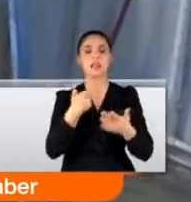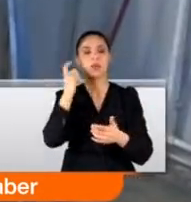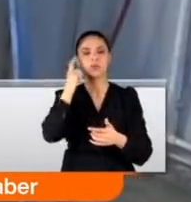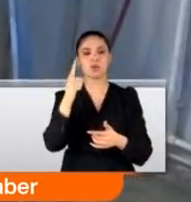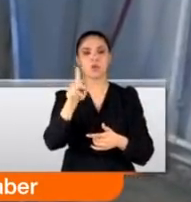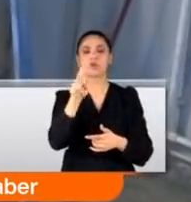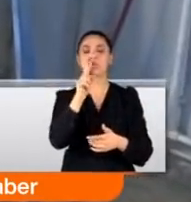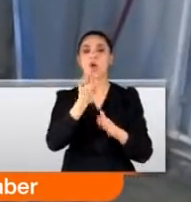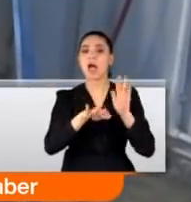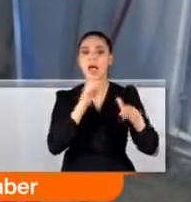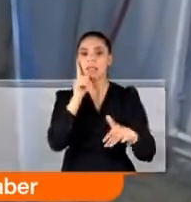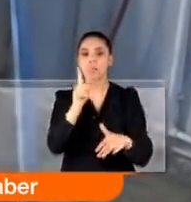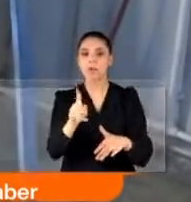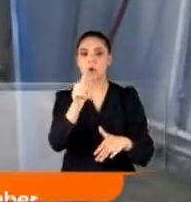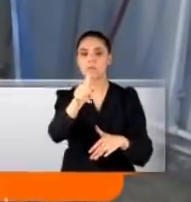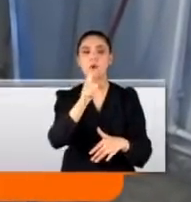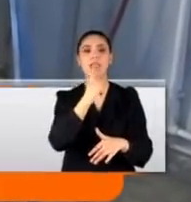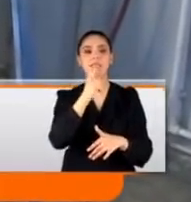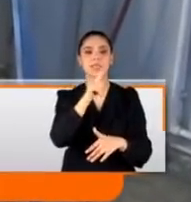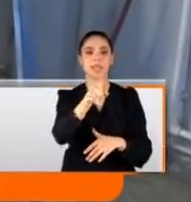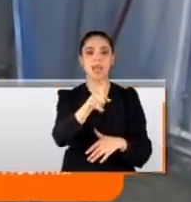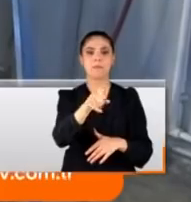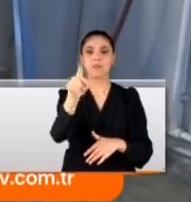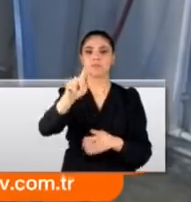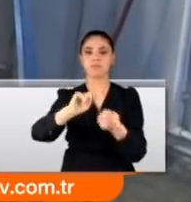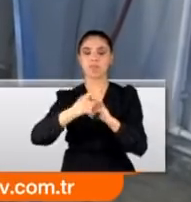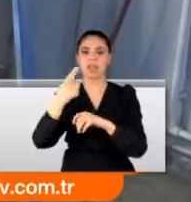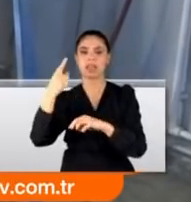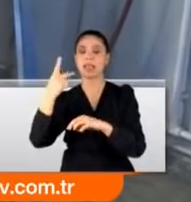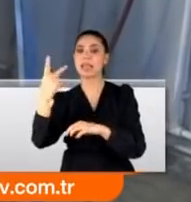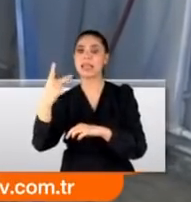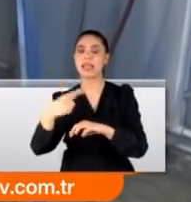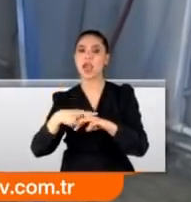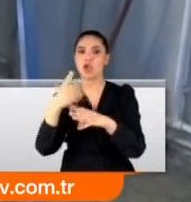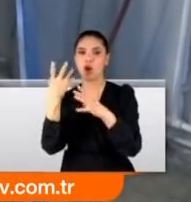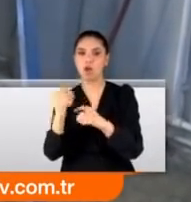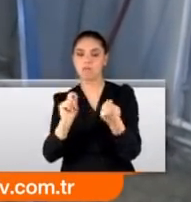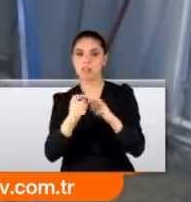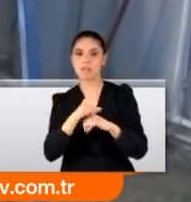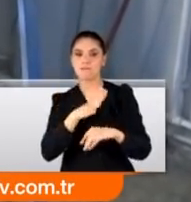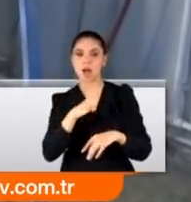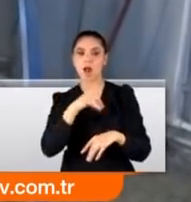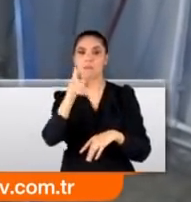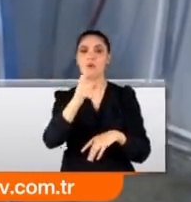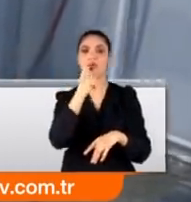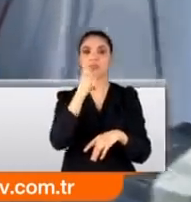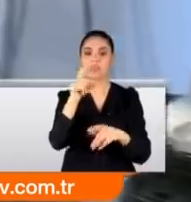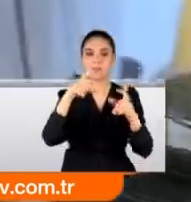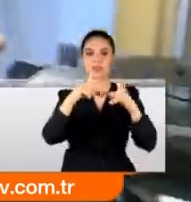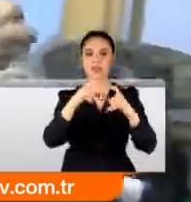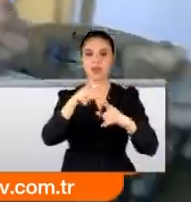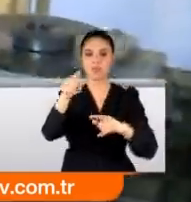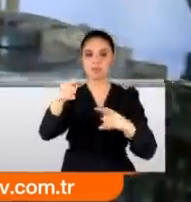Artık son aşamada işte bu metal çerçevenin iki euroya dönüştürülmesi var. Öyle ki bu metal çerçeveler